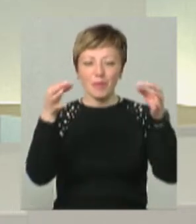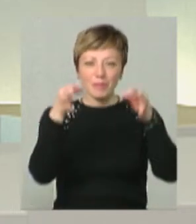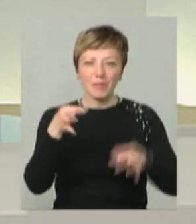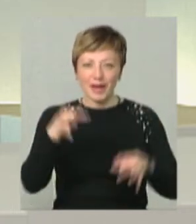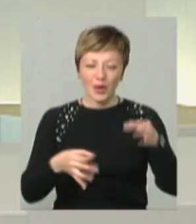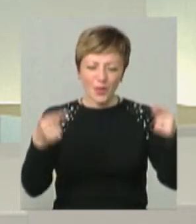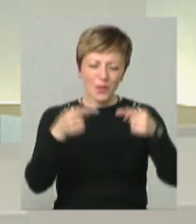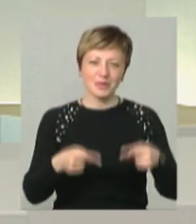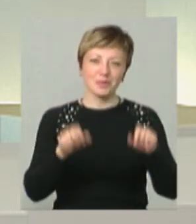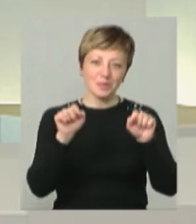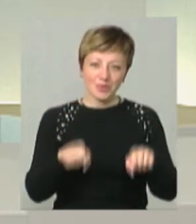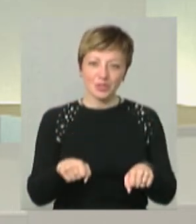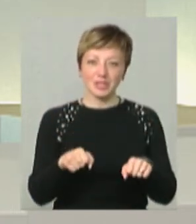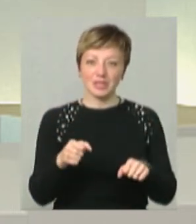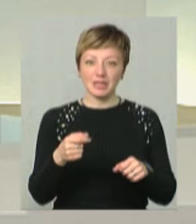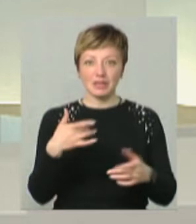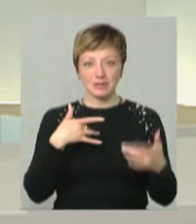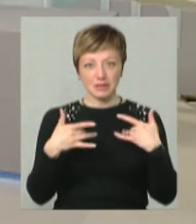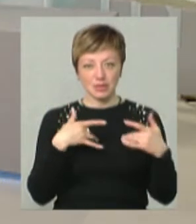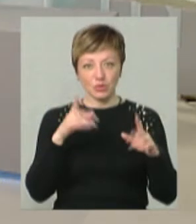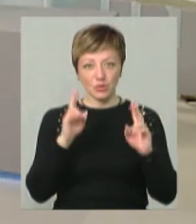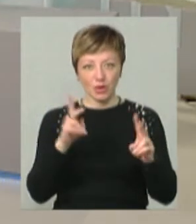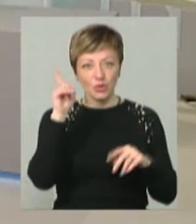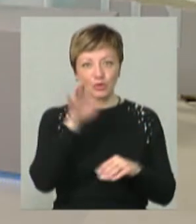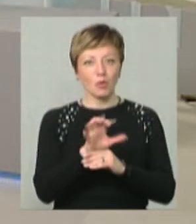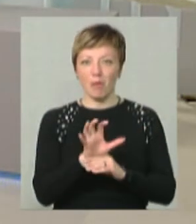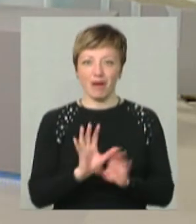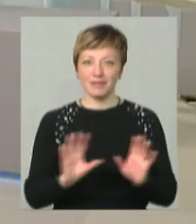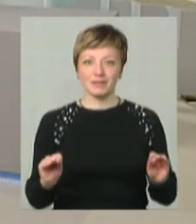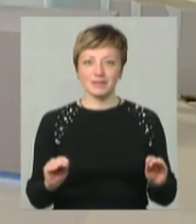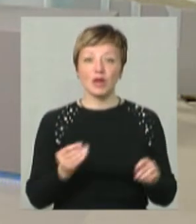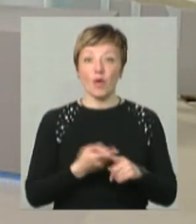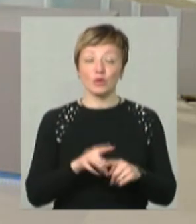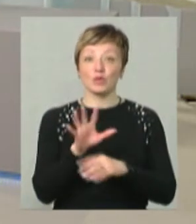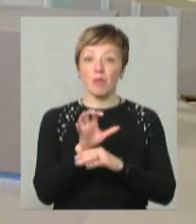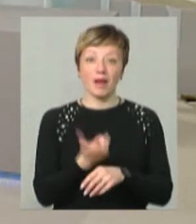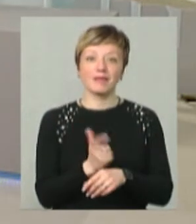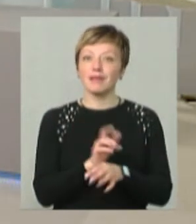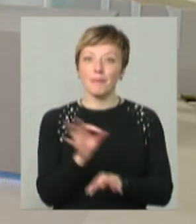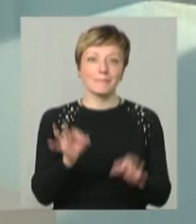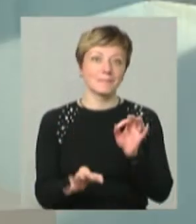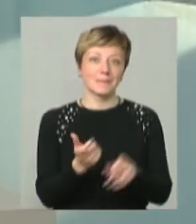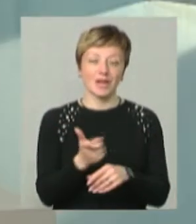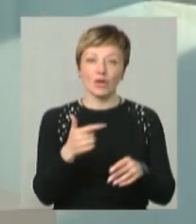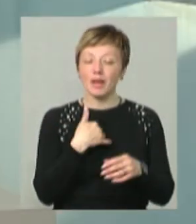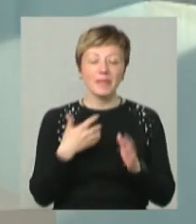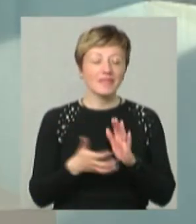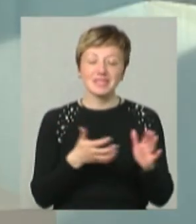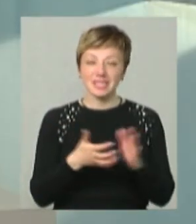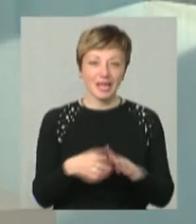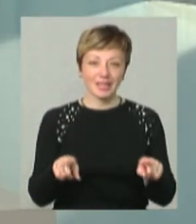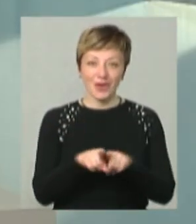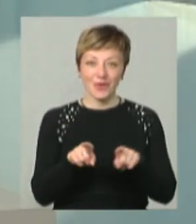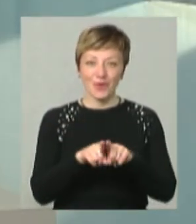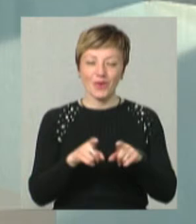природності. Їх можуть переграти на сцені, знаєте хто? Тільки собаки. От собаки найорганічніші. От нам не вистачає такого